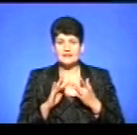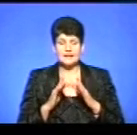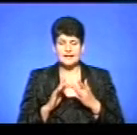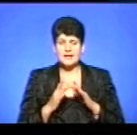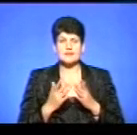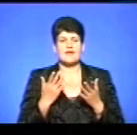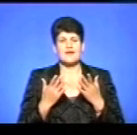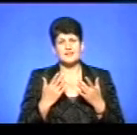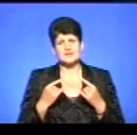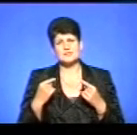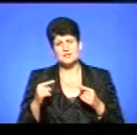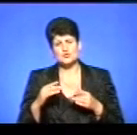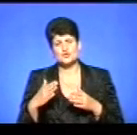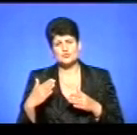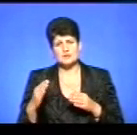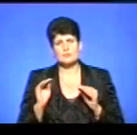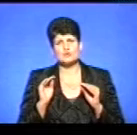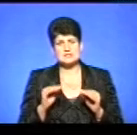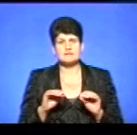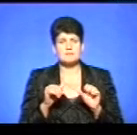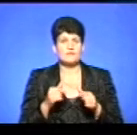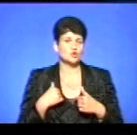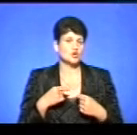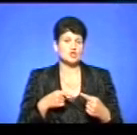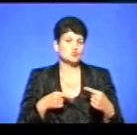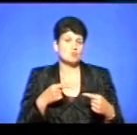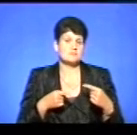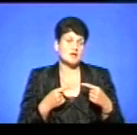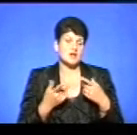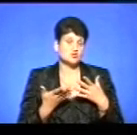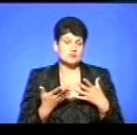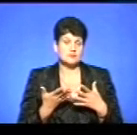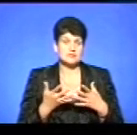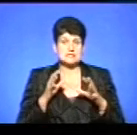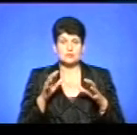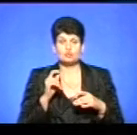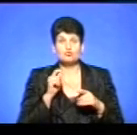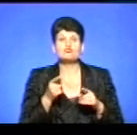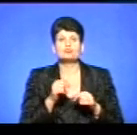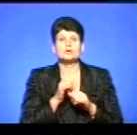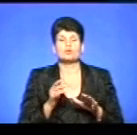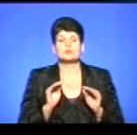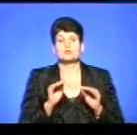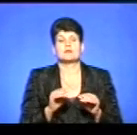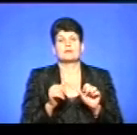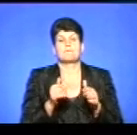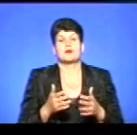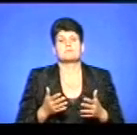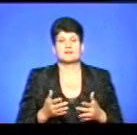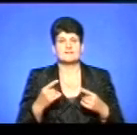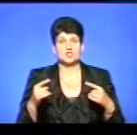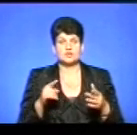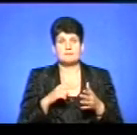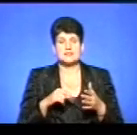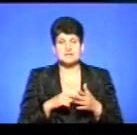сторони, йшлося про те, що встановити пам'ятник. Тобто, воно не суперечило жодному пункту закону України про те, чому ж не можна встановити такий пам'ятник. Тим більше, в інших